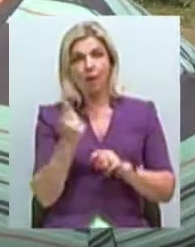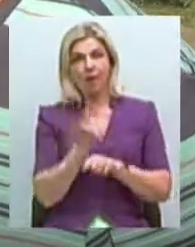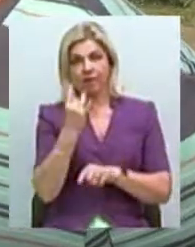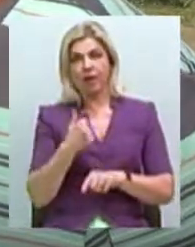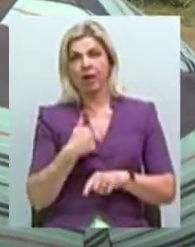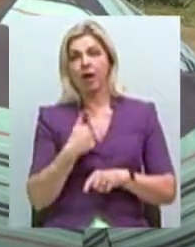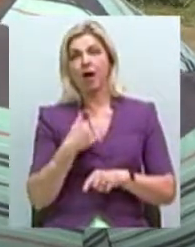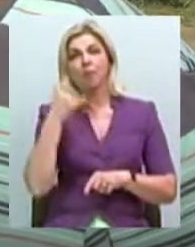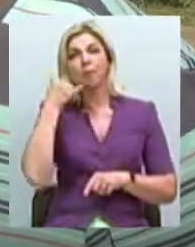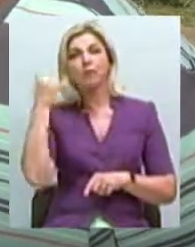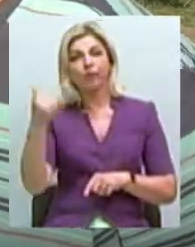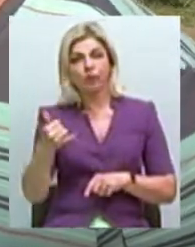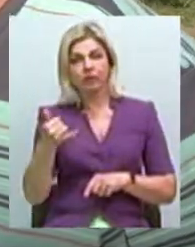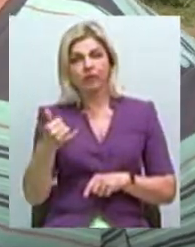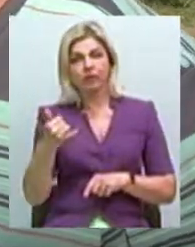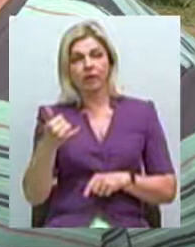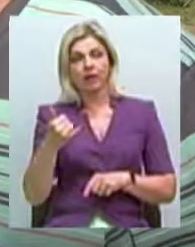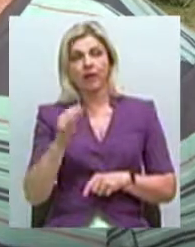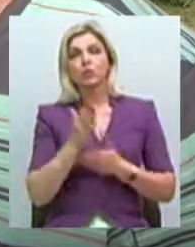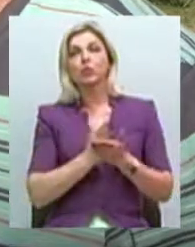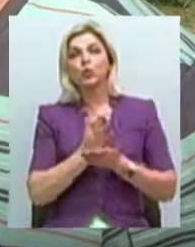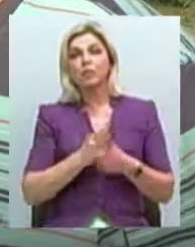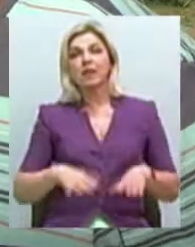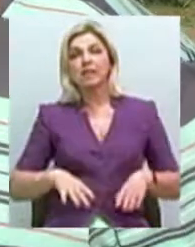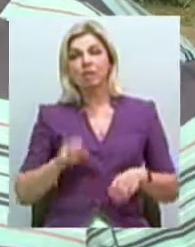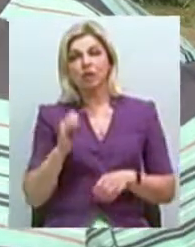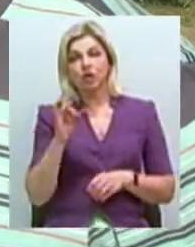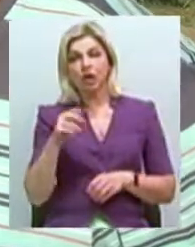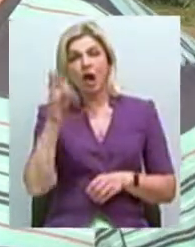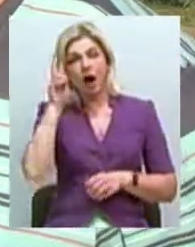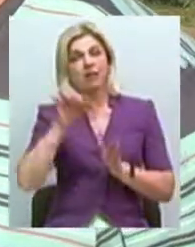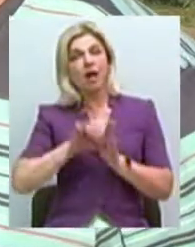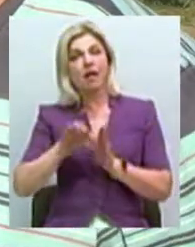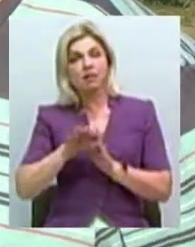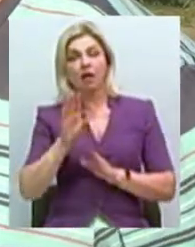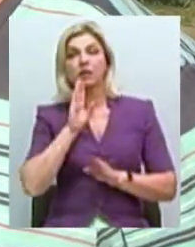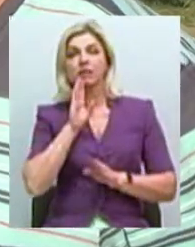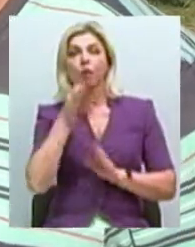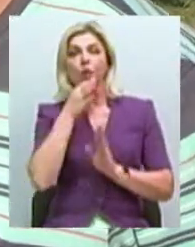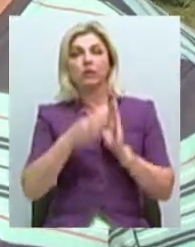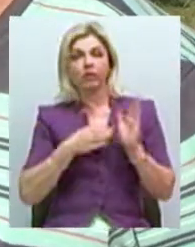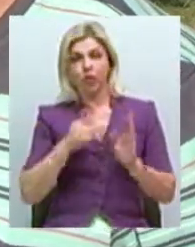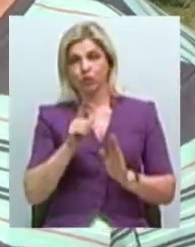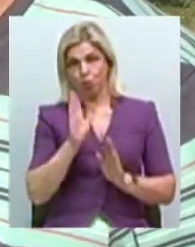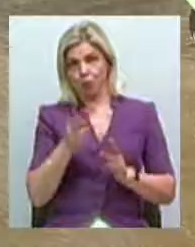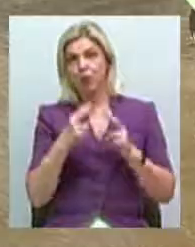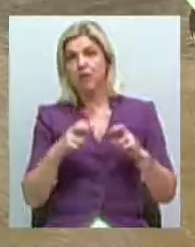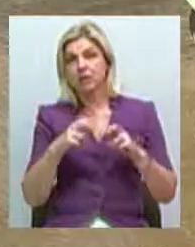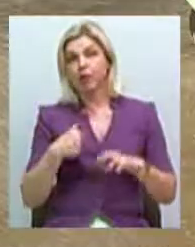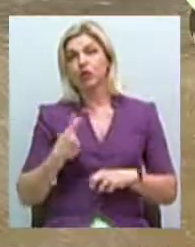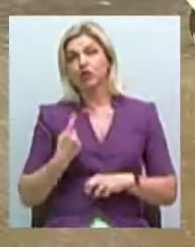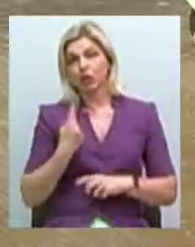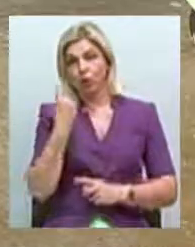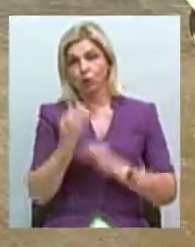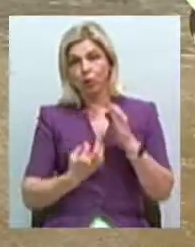Восьмого вперше я звернувся, зателефонував у службу диспетчера по каналізації. Вона мені відповіла, що будемо розбиратися. Я чекав добу,